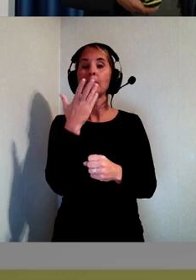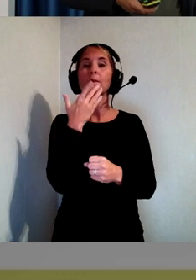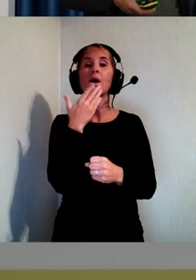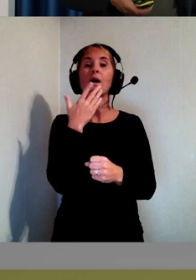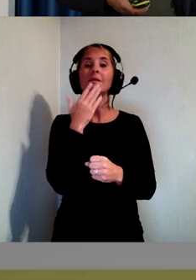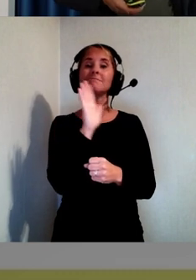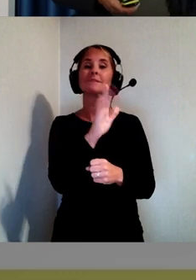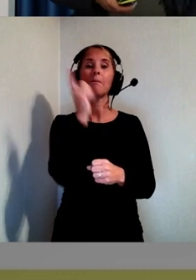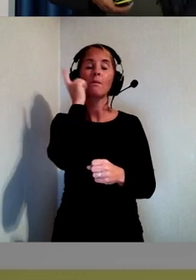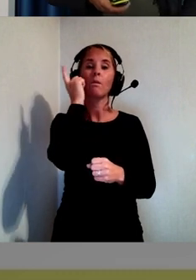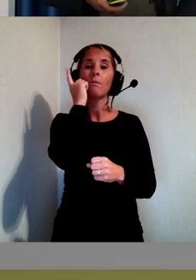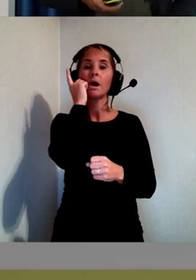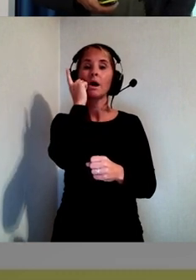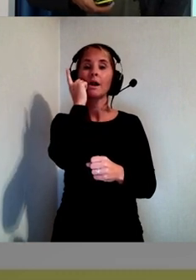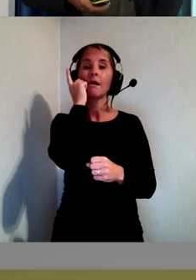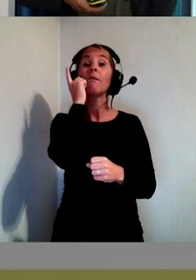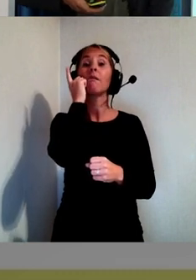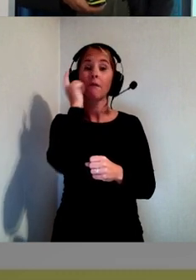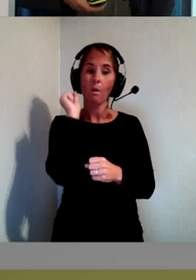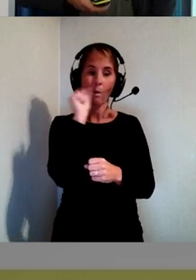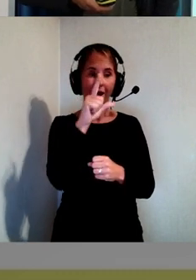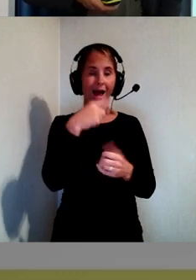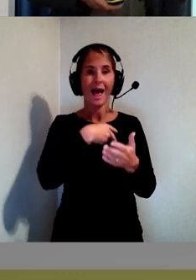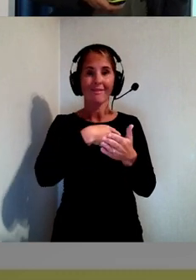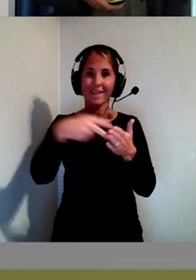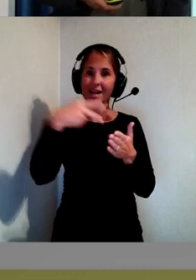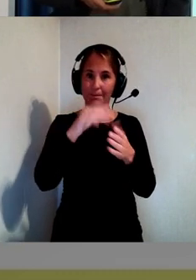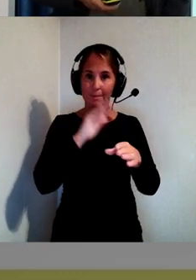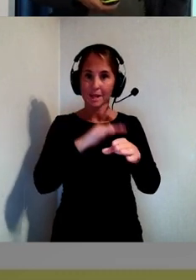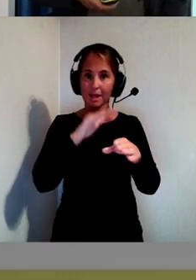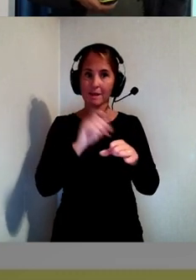genom att skicka ett textmeddelande till den här personen samtidigt.